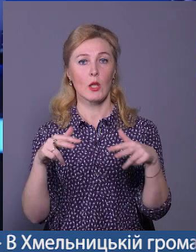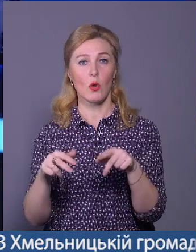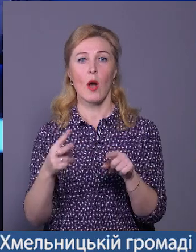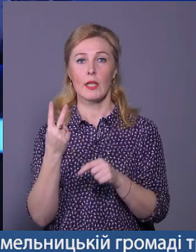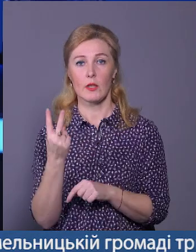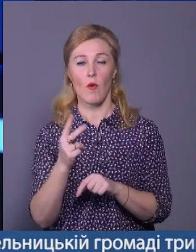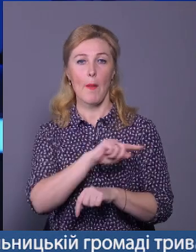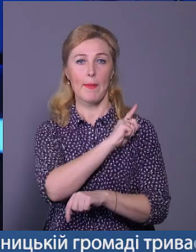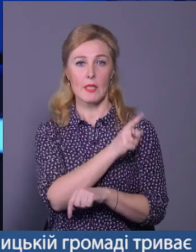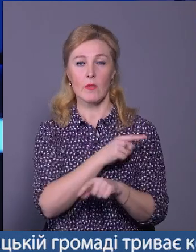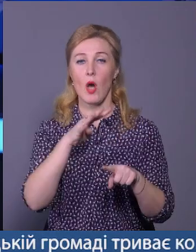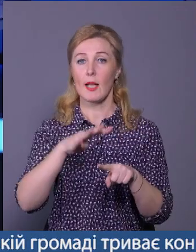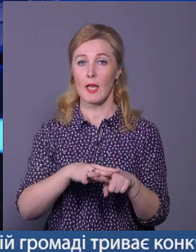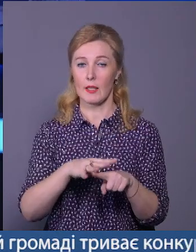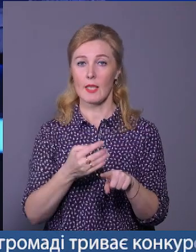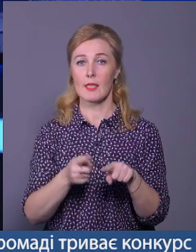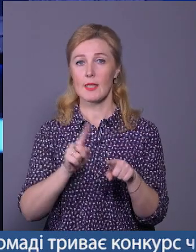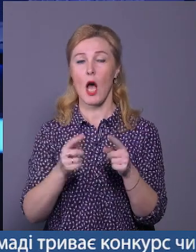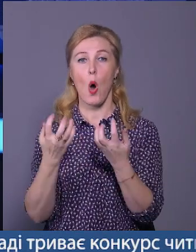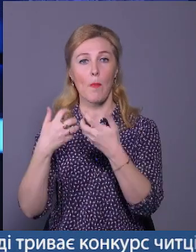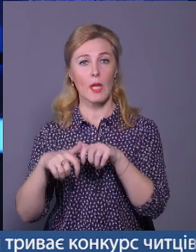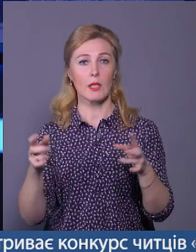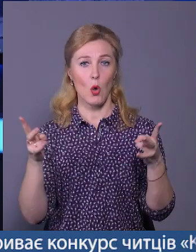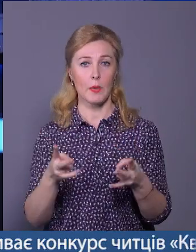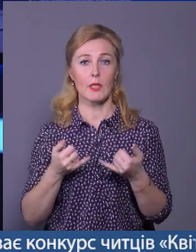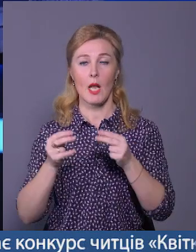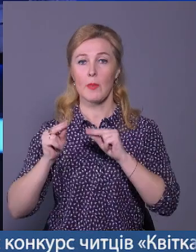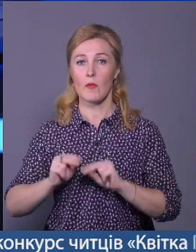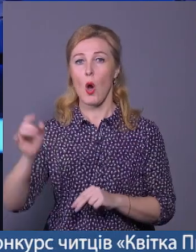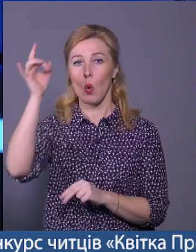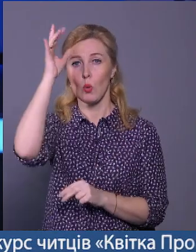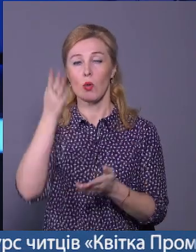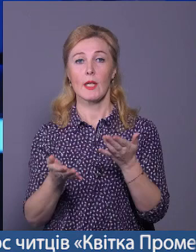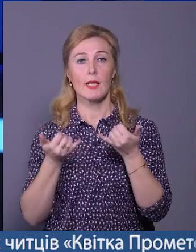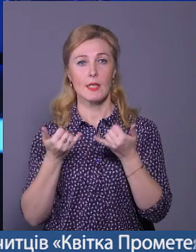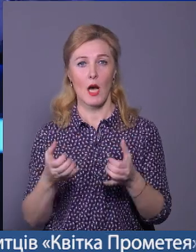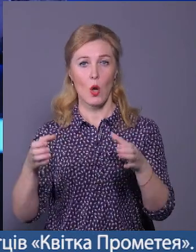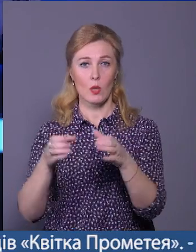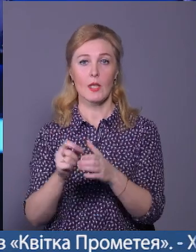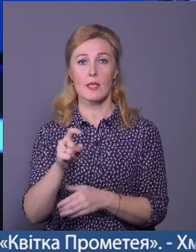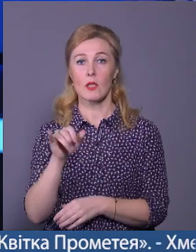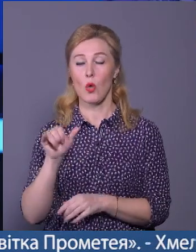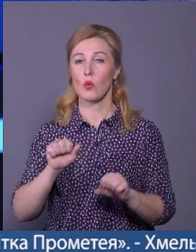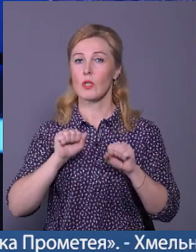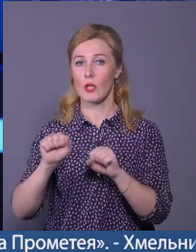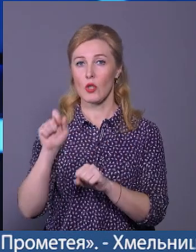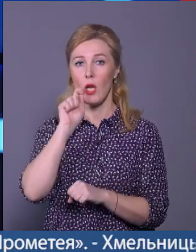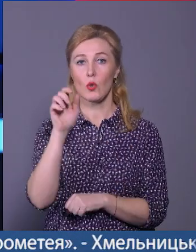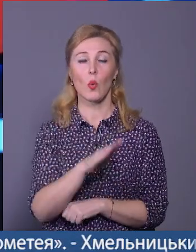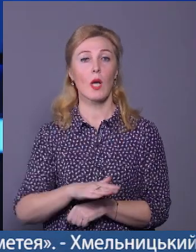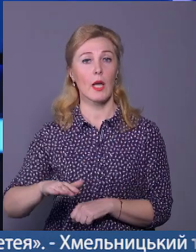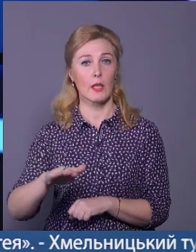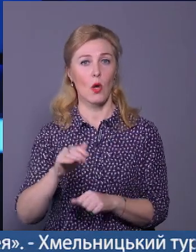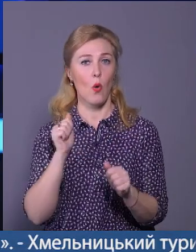підсилювачі сигналу антени. Це обладнання необхідне працівникам культури, які зараз у складі ЗСУ захищають Україну.